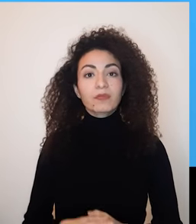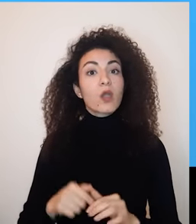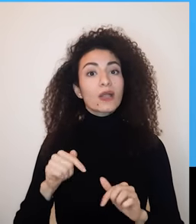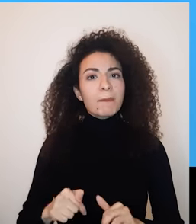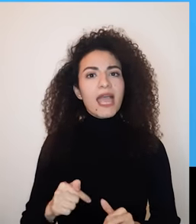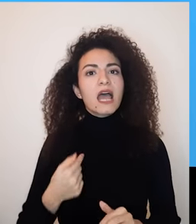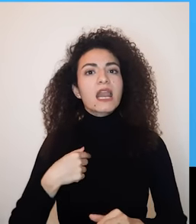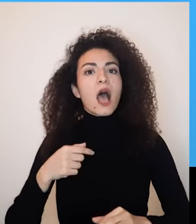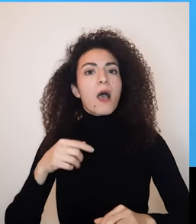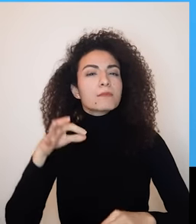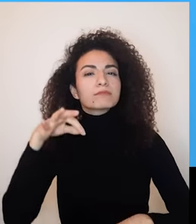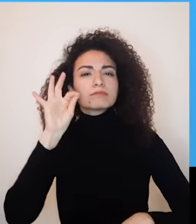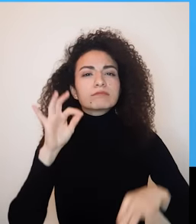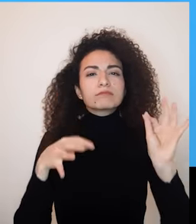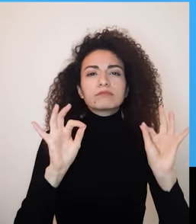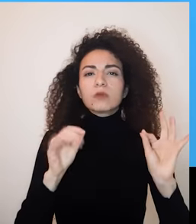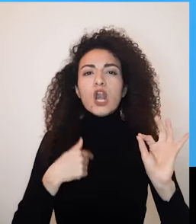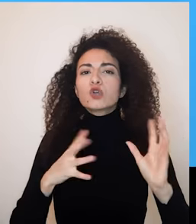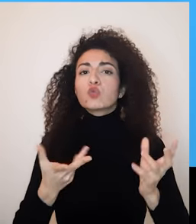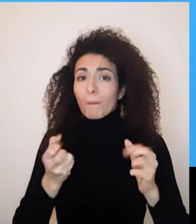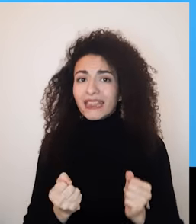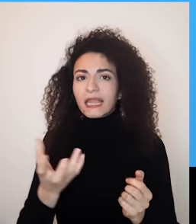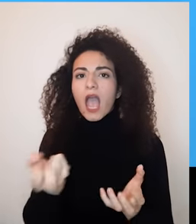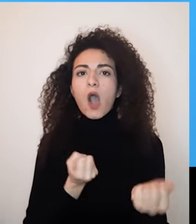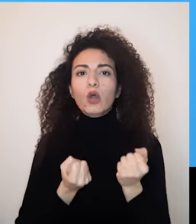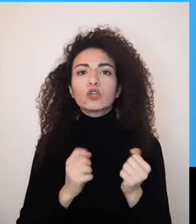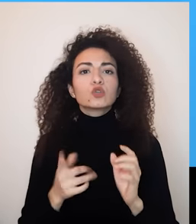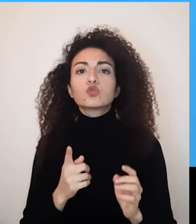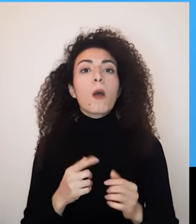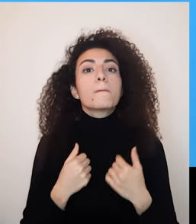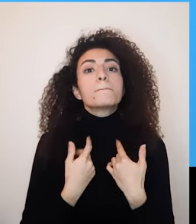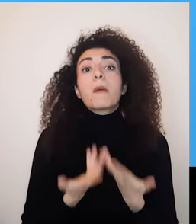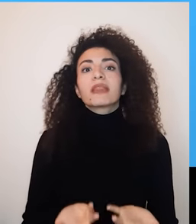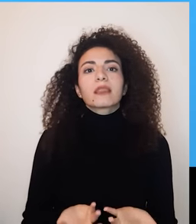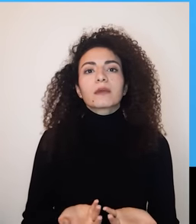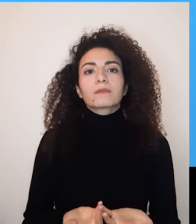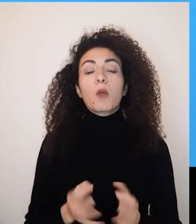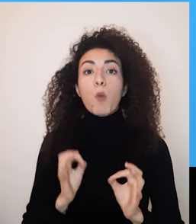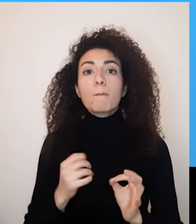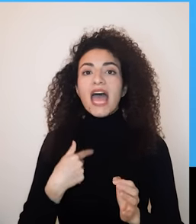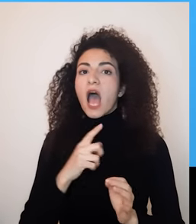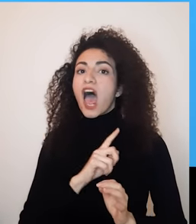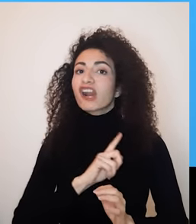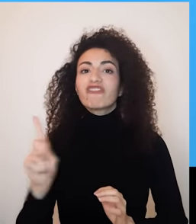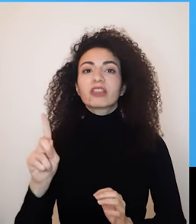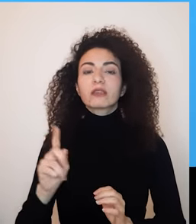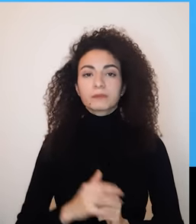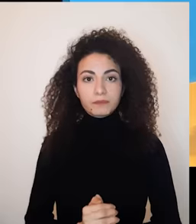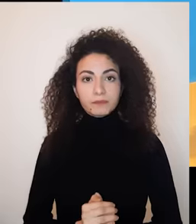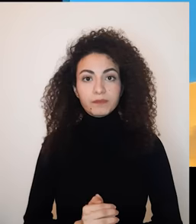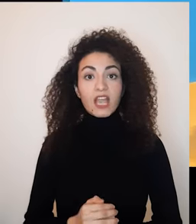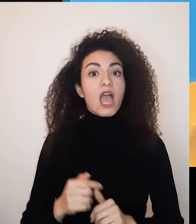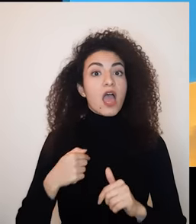الحرية الواعية بأن نميز ما نريد وما لا نريد أن نتلقى وأن نساعد الآخر ويكتشف أكتر شو هي حاجاتنا الأساسية